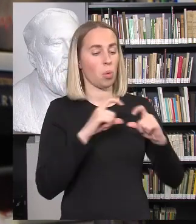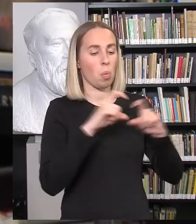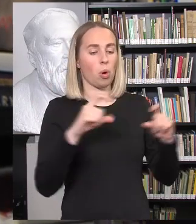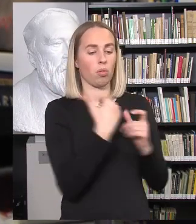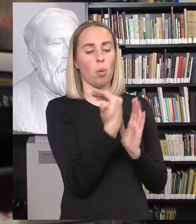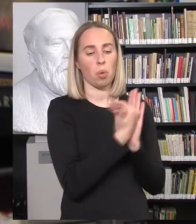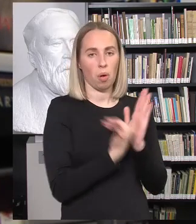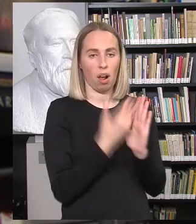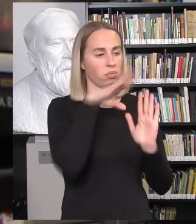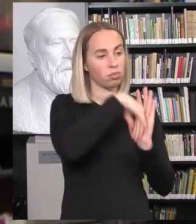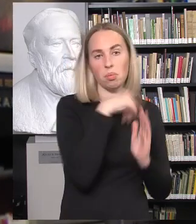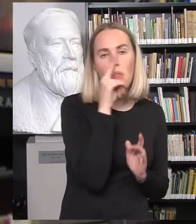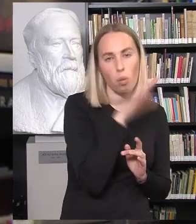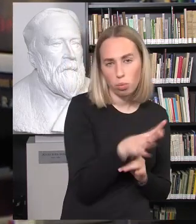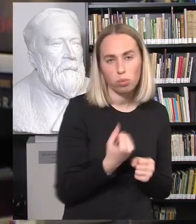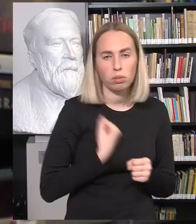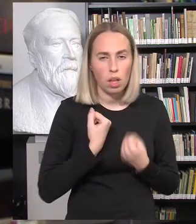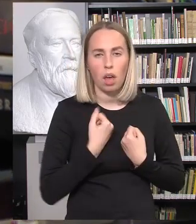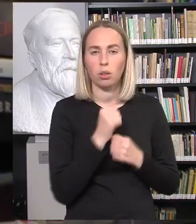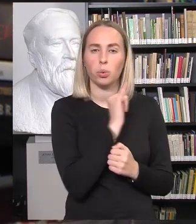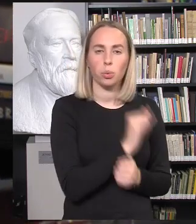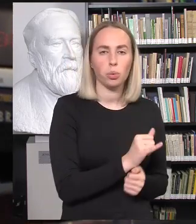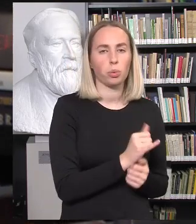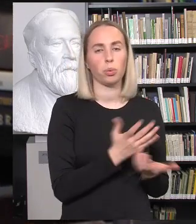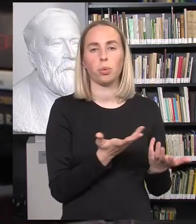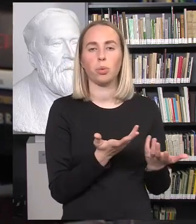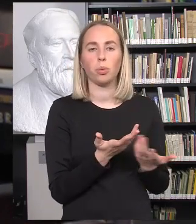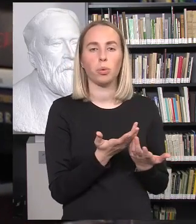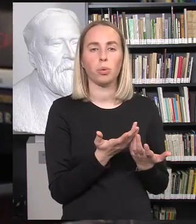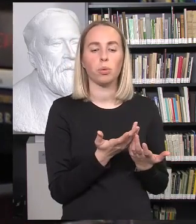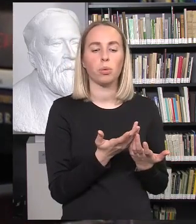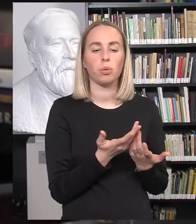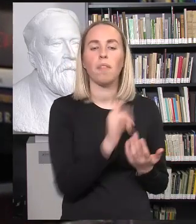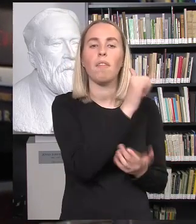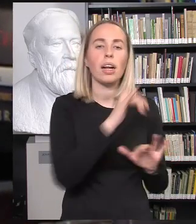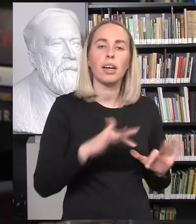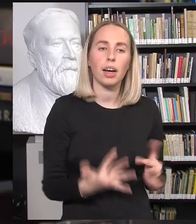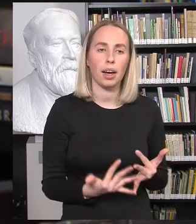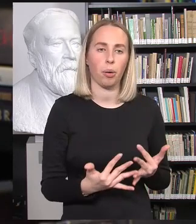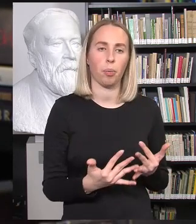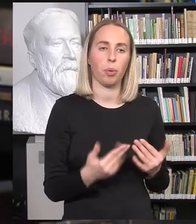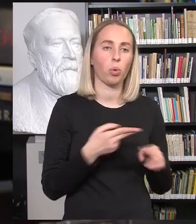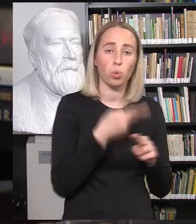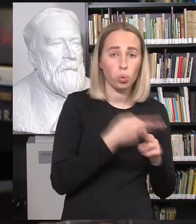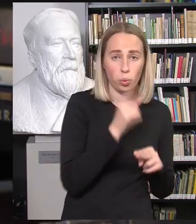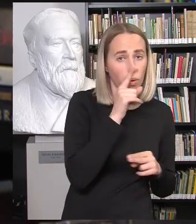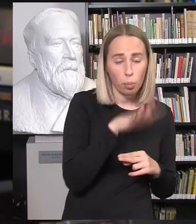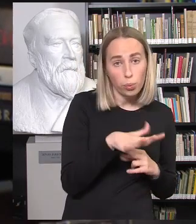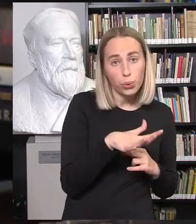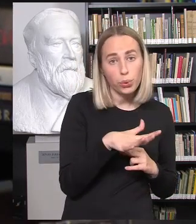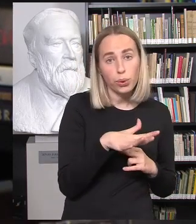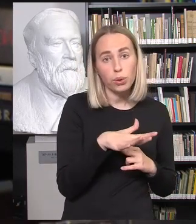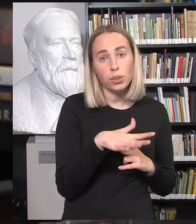programas. Kaip tai vertinti? Ar nesutrukdys? Ar visgi tas švietimo sistema,